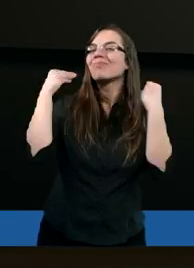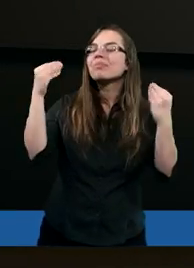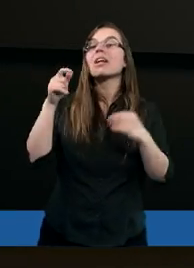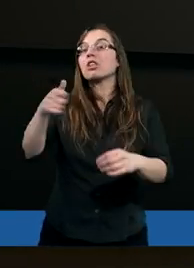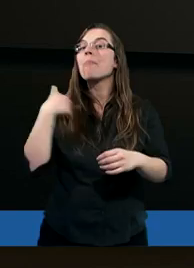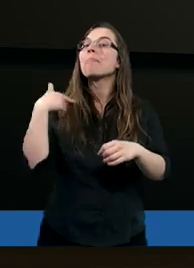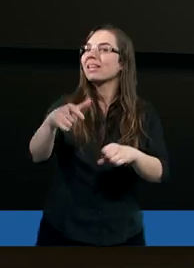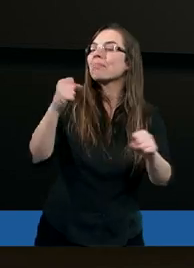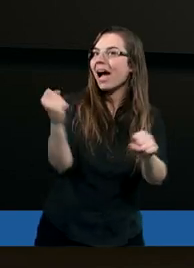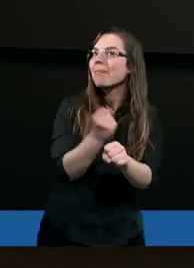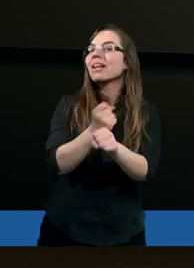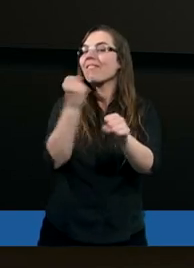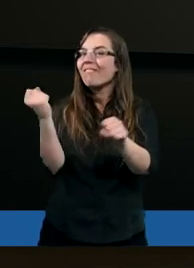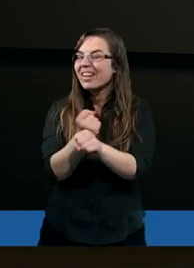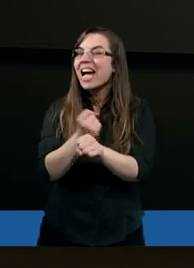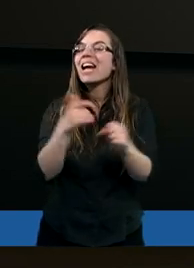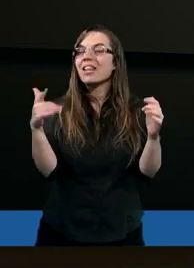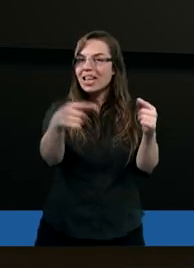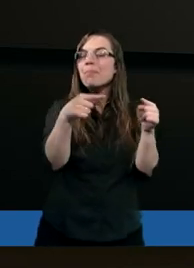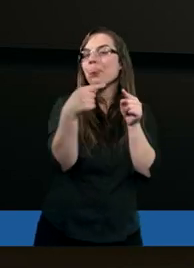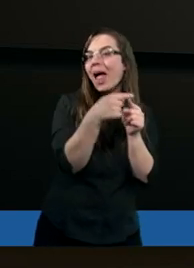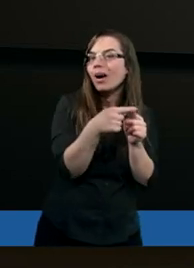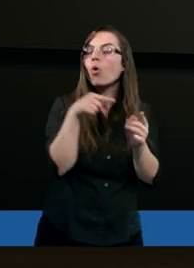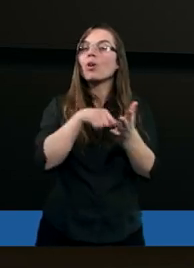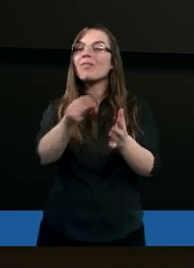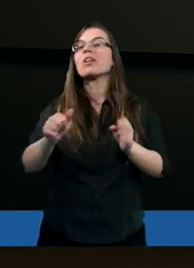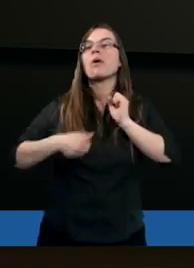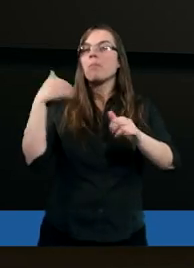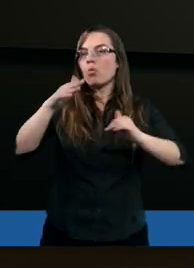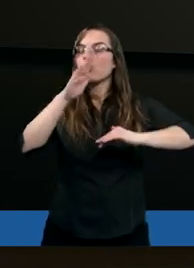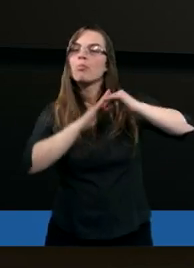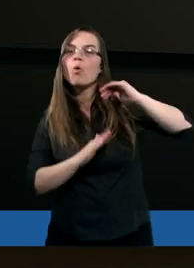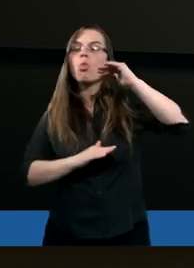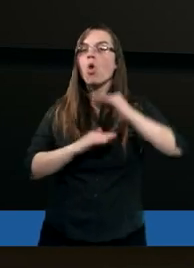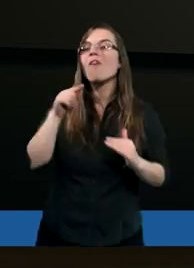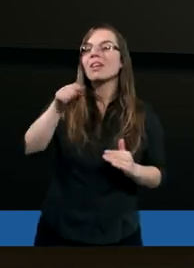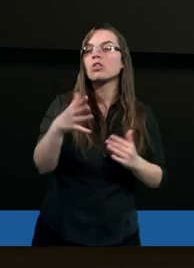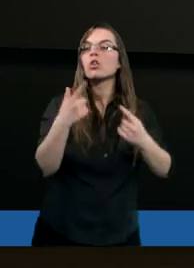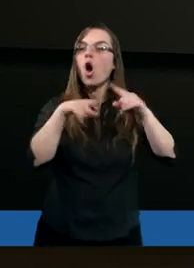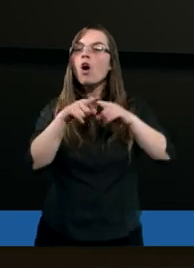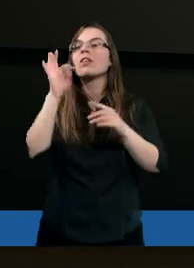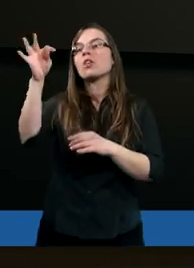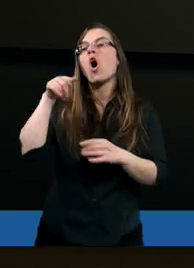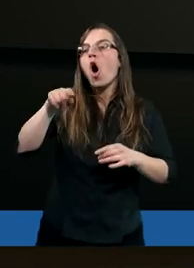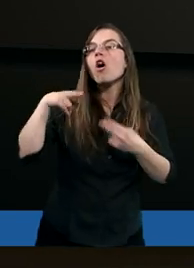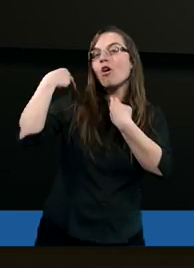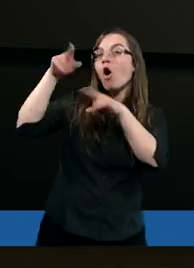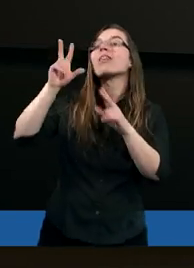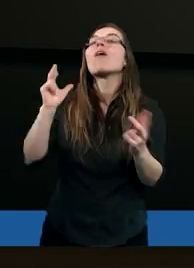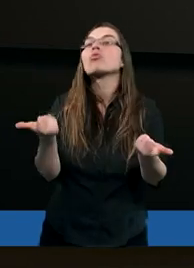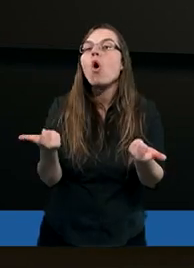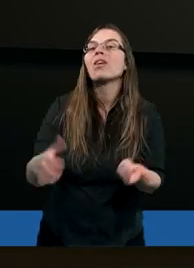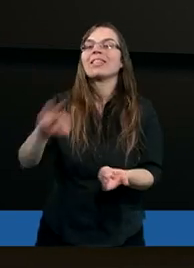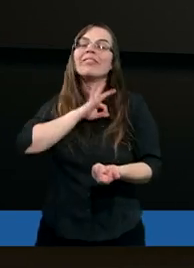kamieniem węgielnym, tym narożnym, aby na nim mógł budować się Kościół, to On oddał